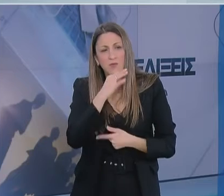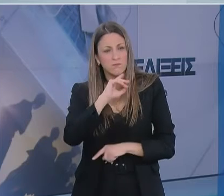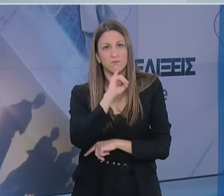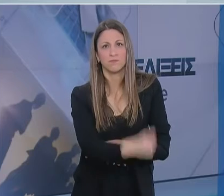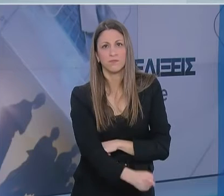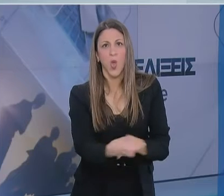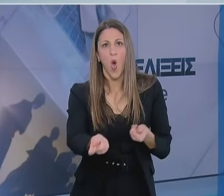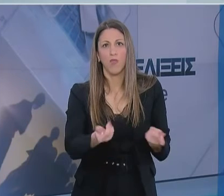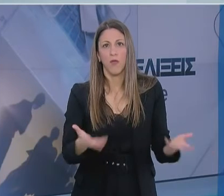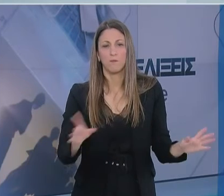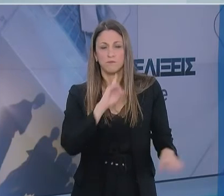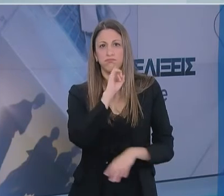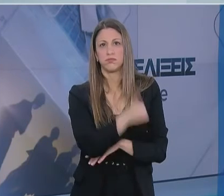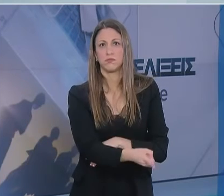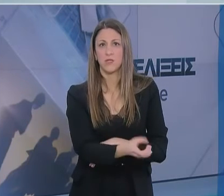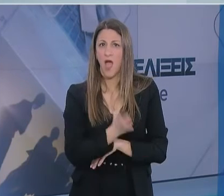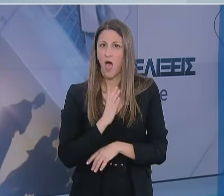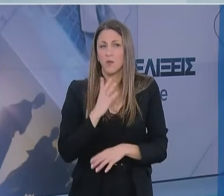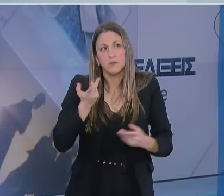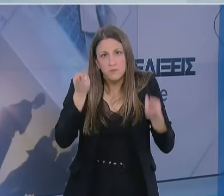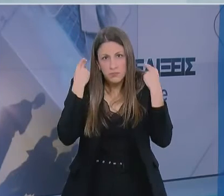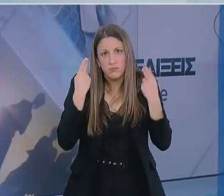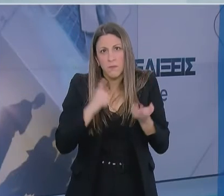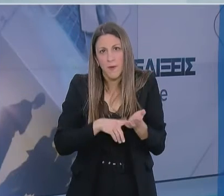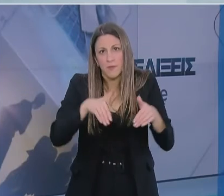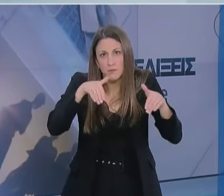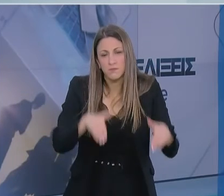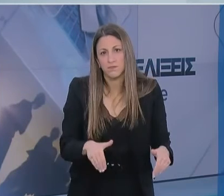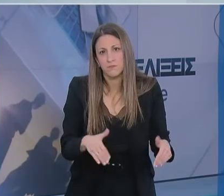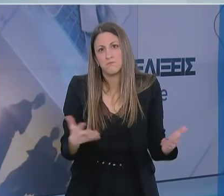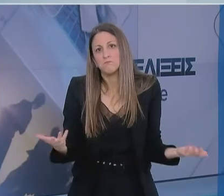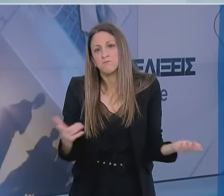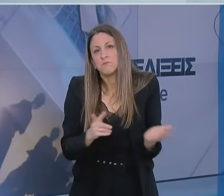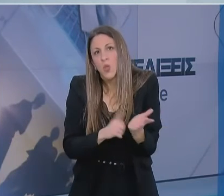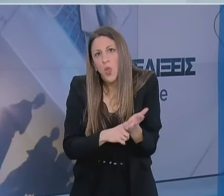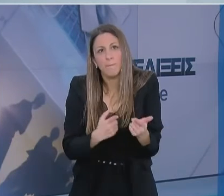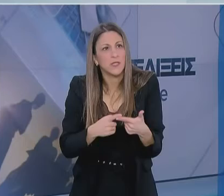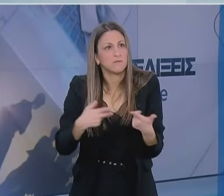οι οδηγίες σειράς συνόδου αλλά και οι νόμοι του ελληνικού κράτους είναι για να τηρούνται ευλαβικά.